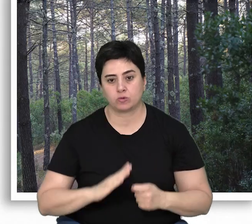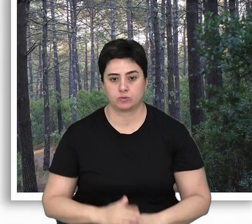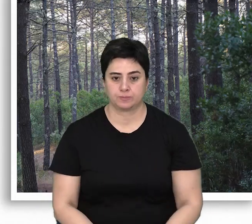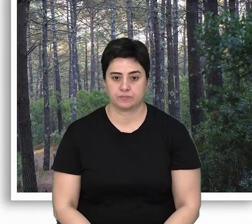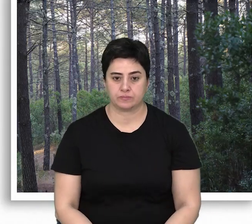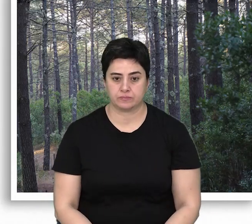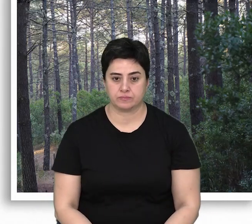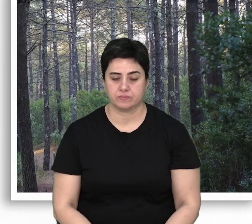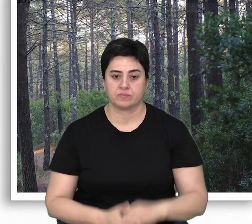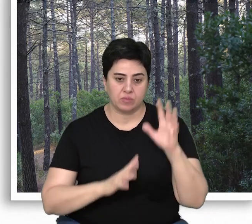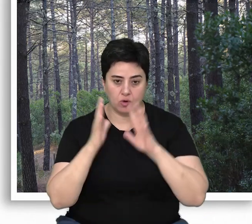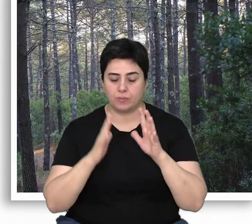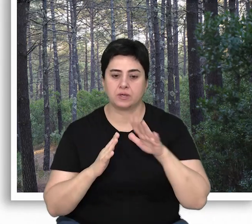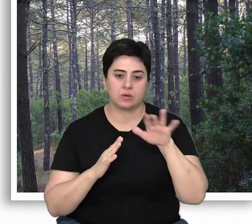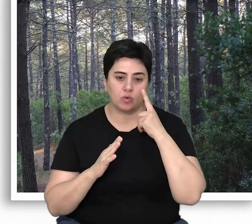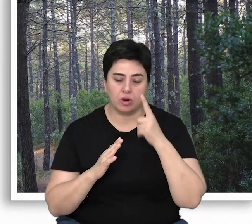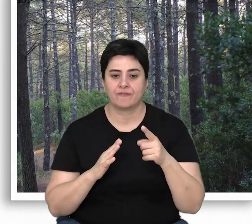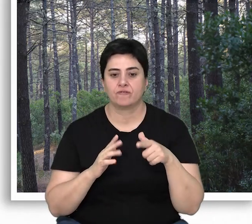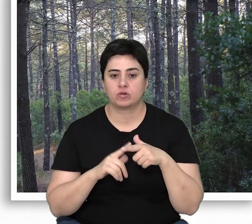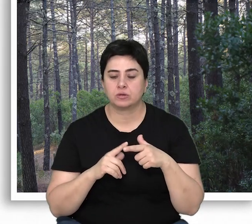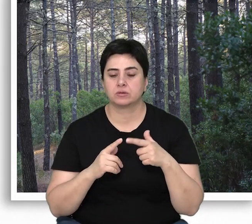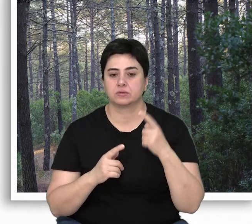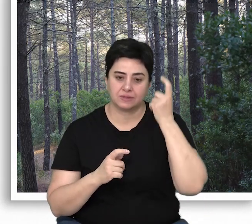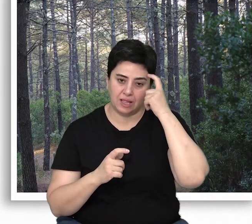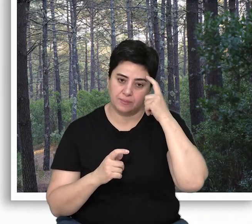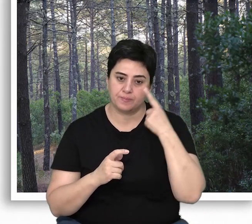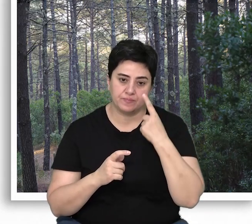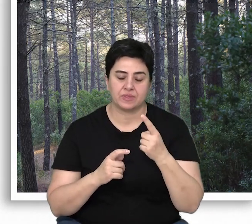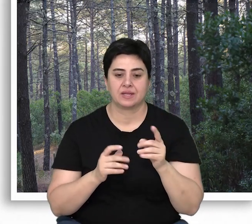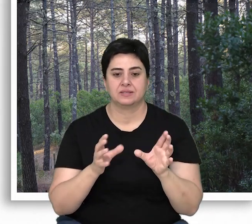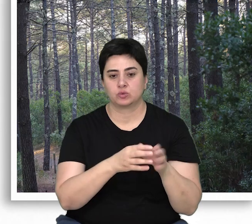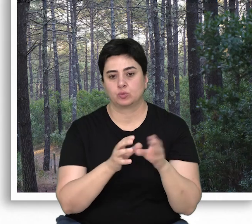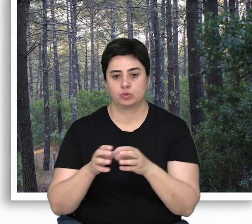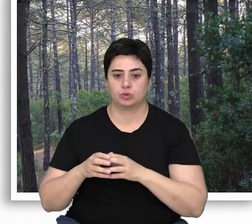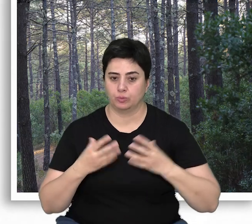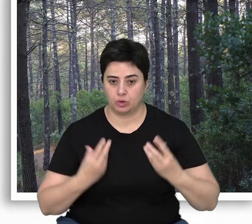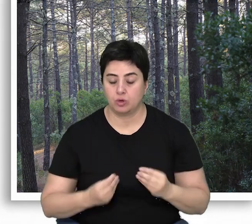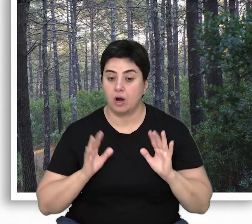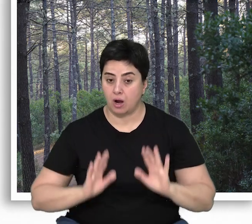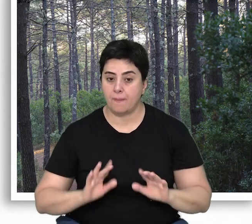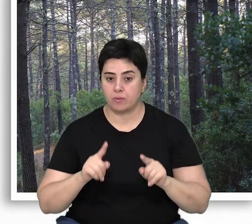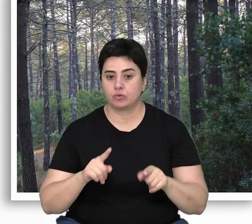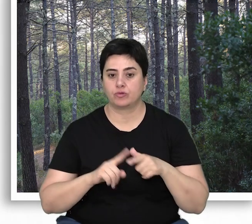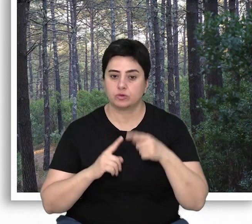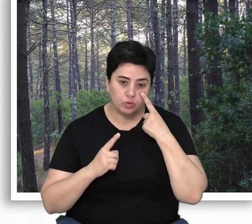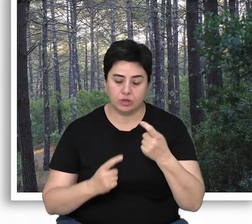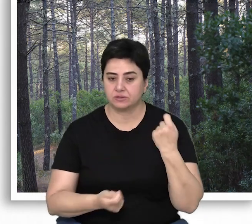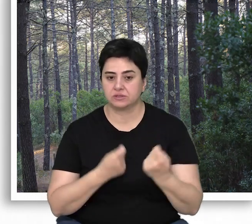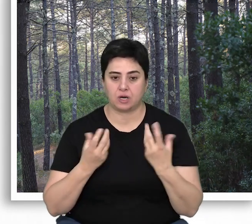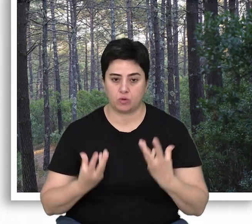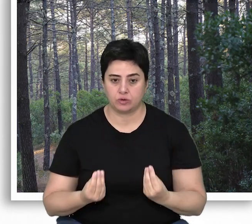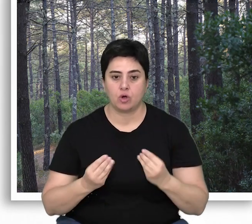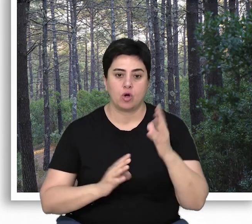gösterilmemiştir. Ormanlar genelde fonksiyonlarına göre tanımlanmakta ve sınıflandırılmaktadır. Ancak bu fonksiyonları